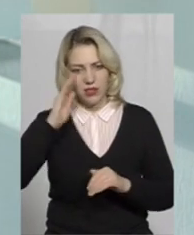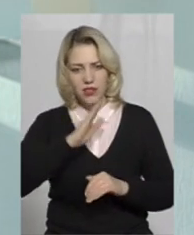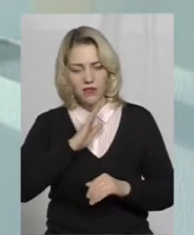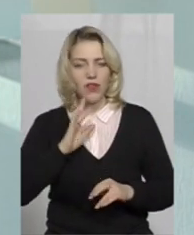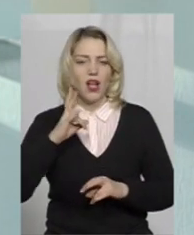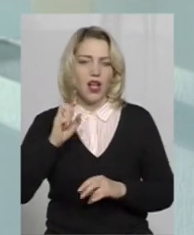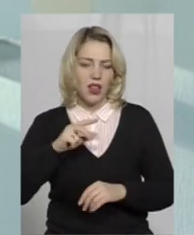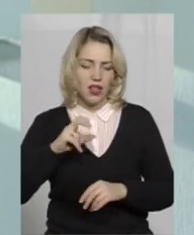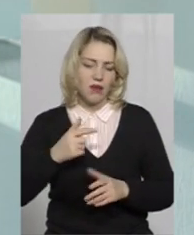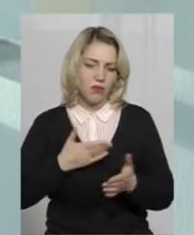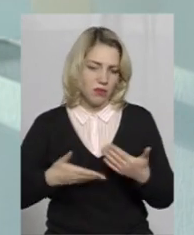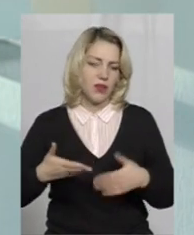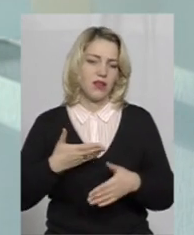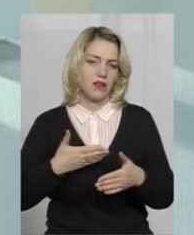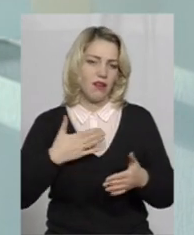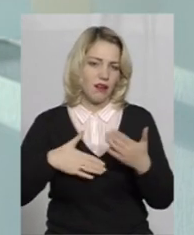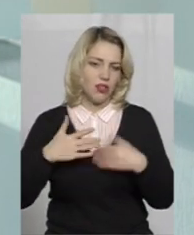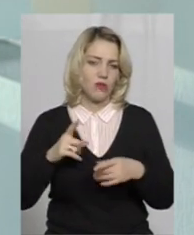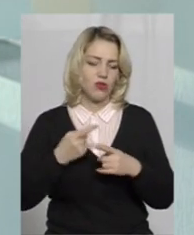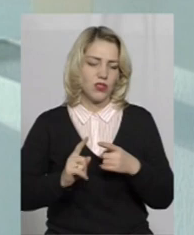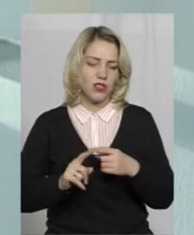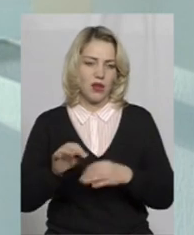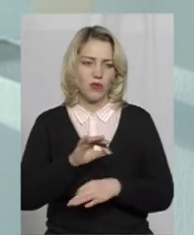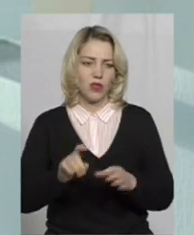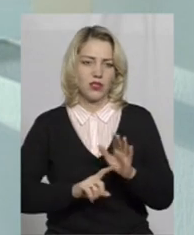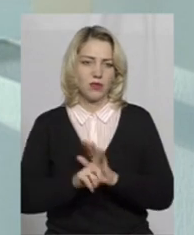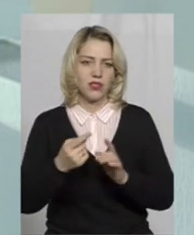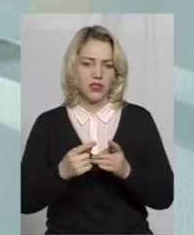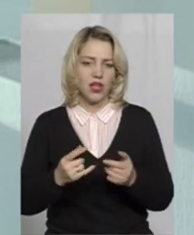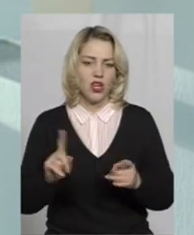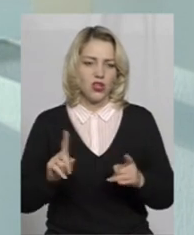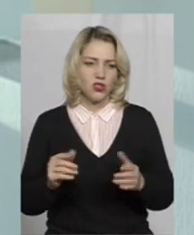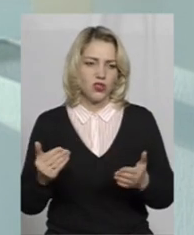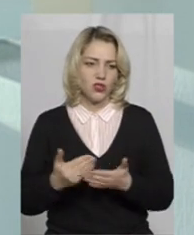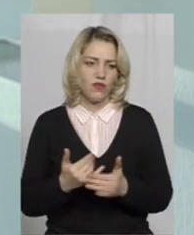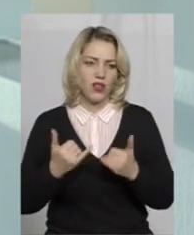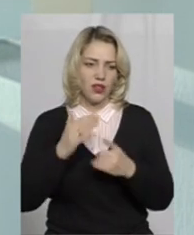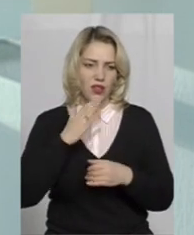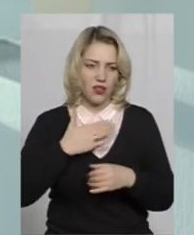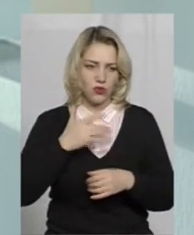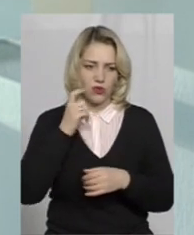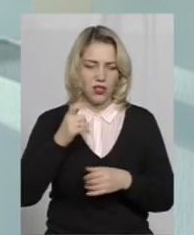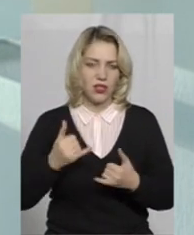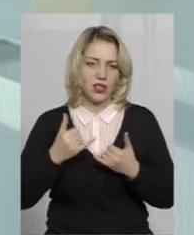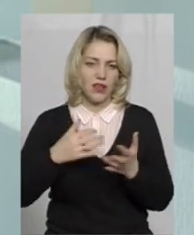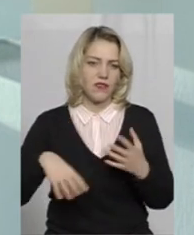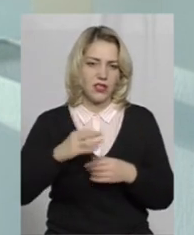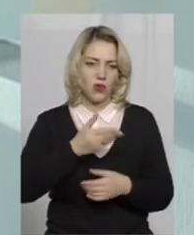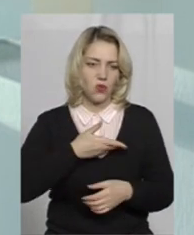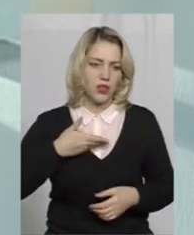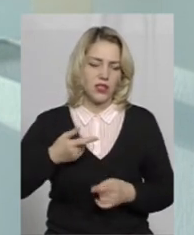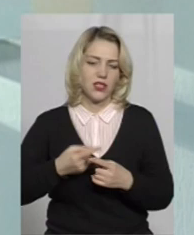менше ми радіємося тим, що взагалі цей проєкт запустився, адже це щось дуже нове для нашої України, для нас усіх. І чотири